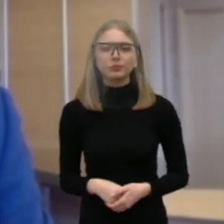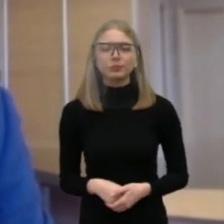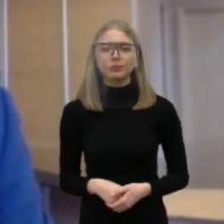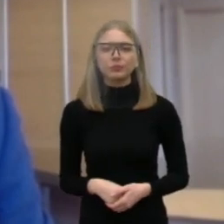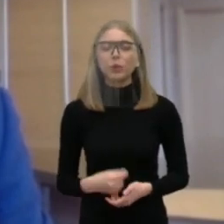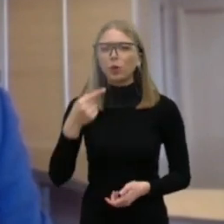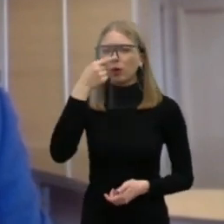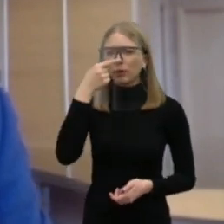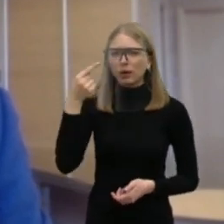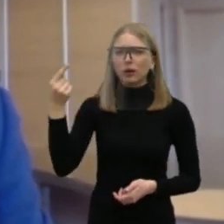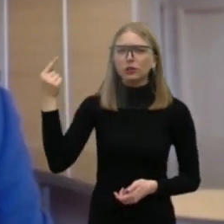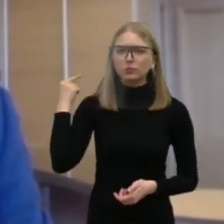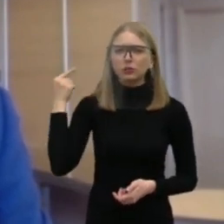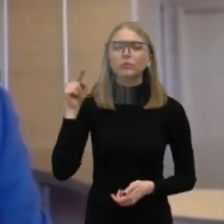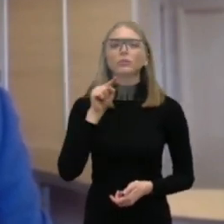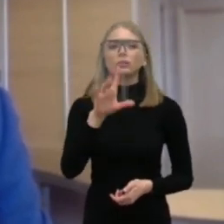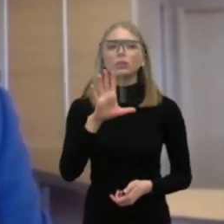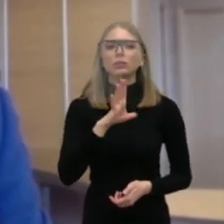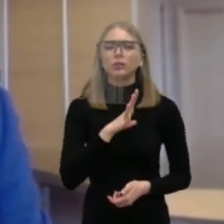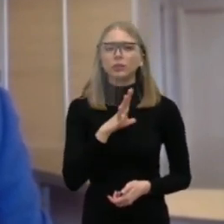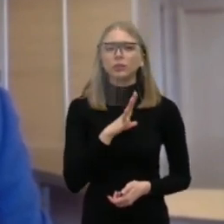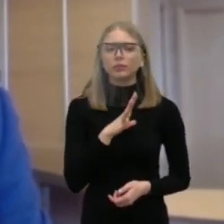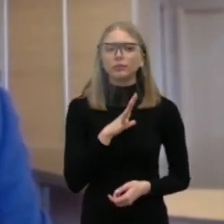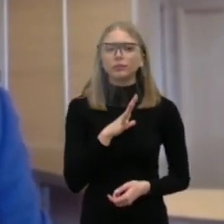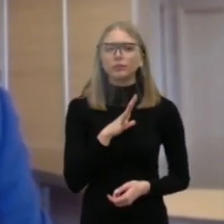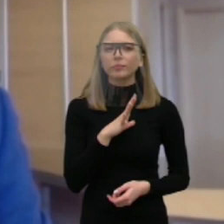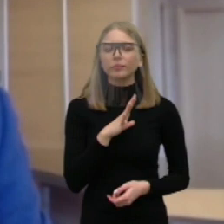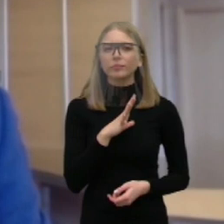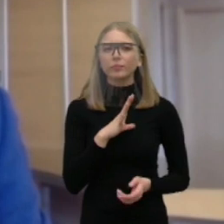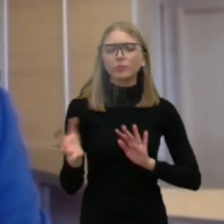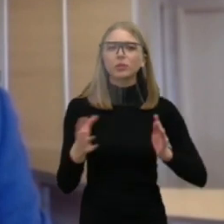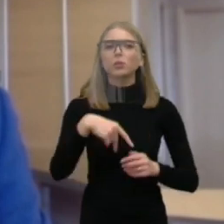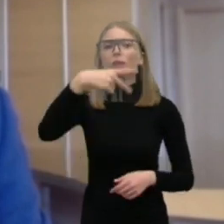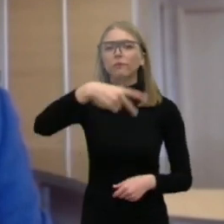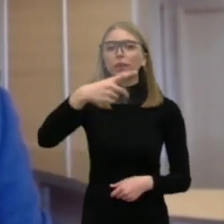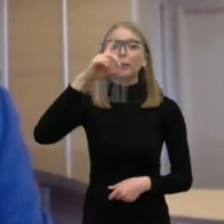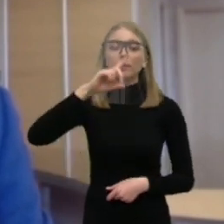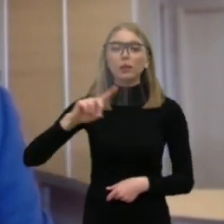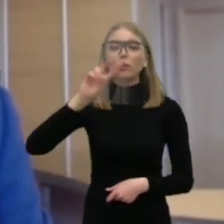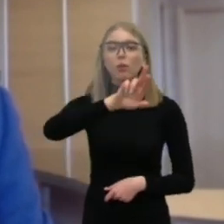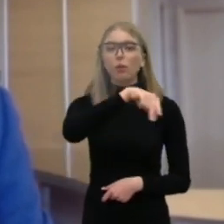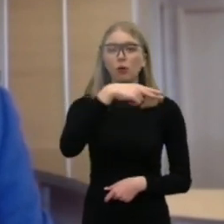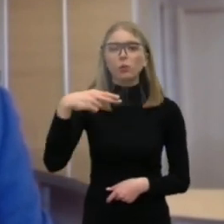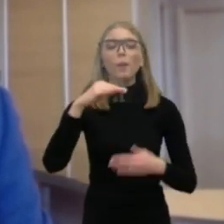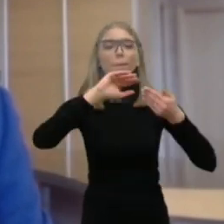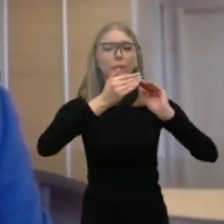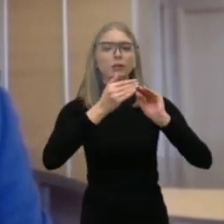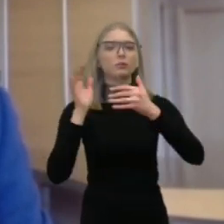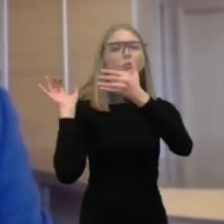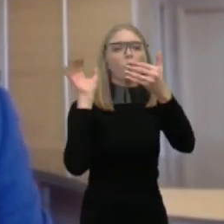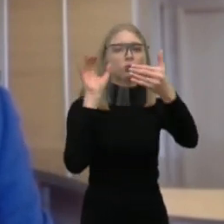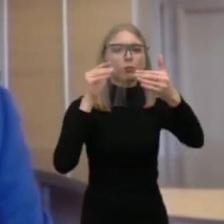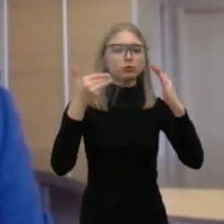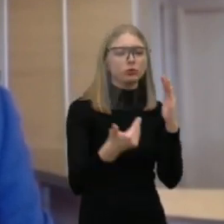pernai metais buvo į finansuotą 20 milijonų eurų miesto autobuso atnaujinimui.